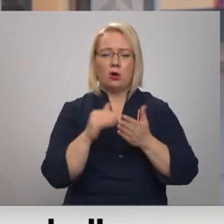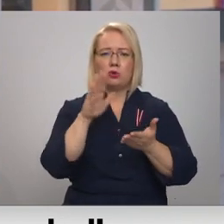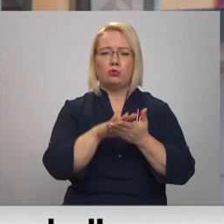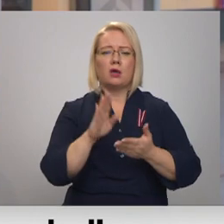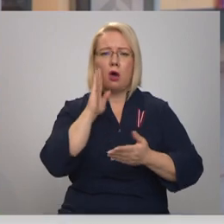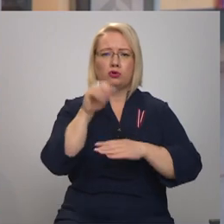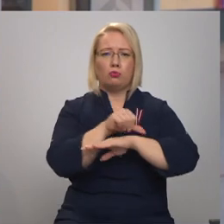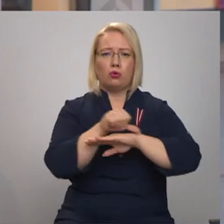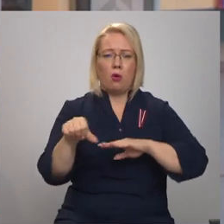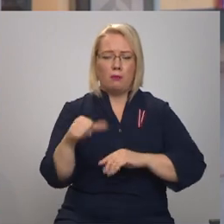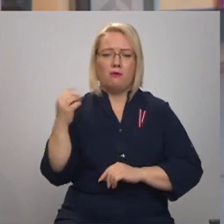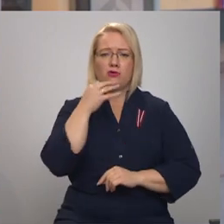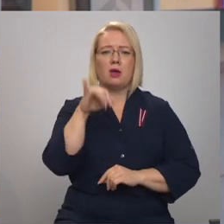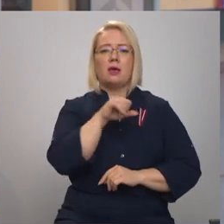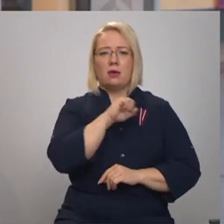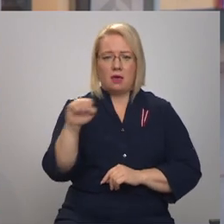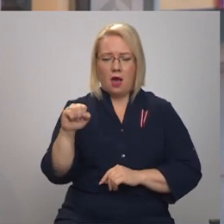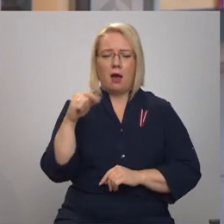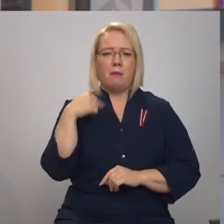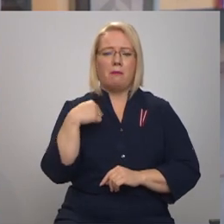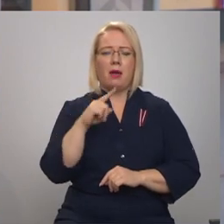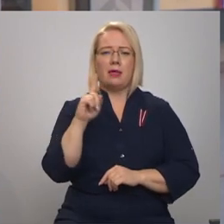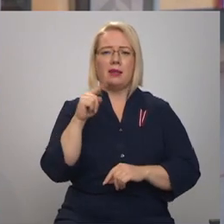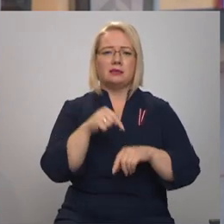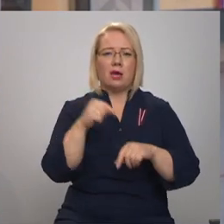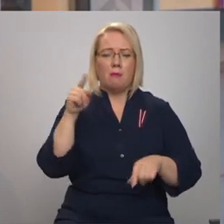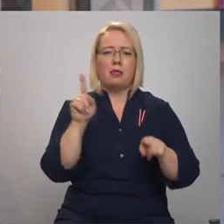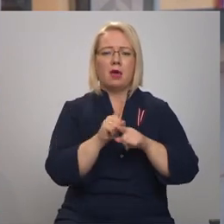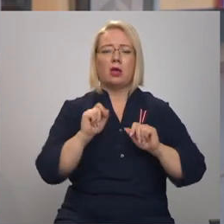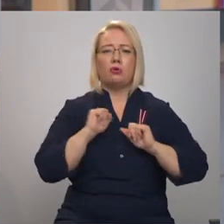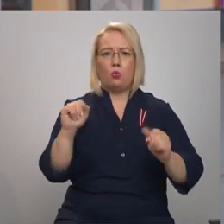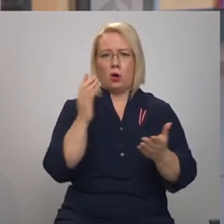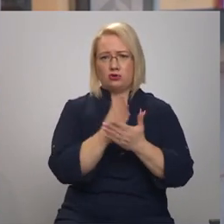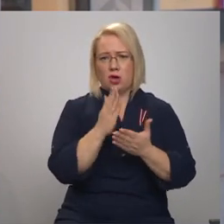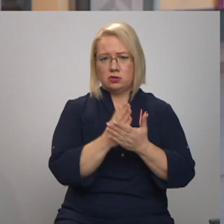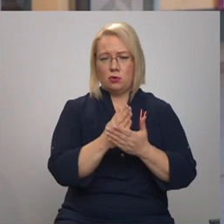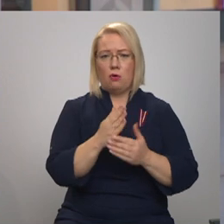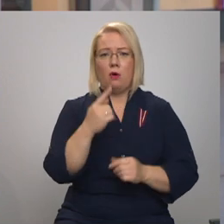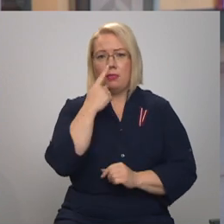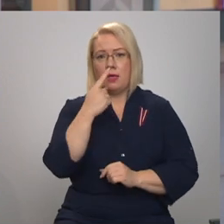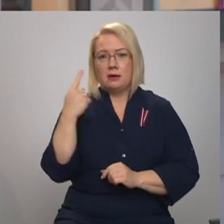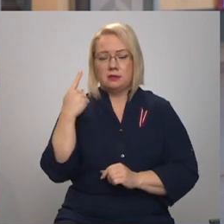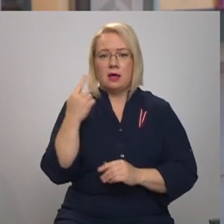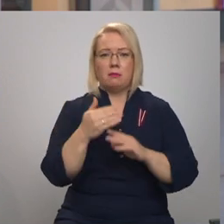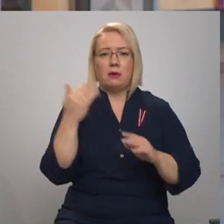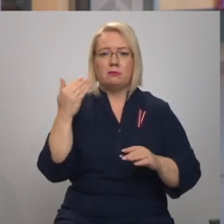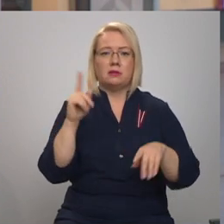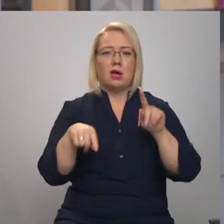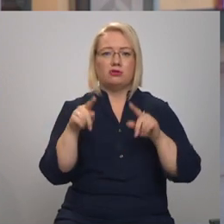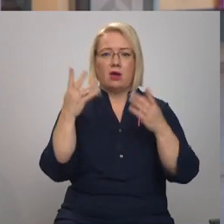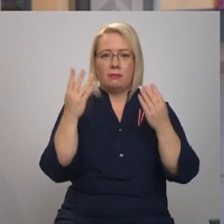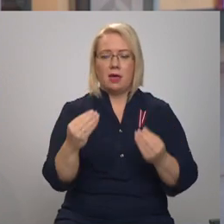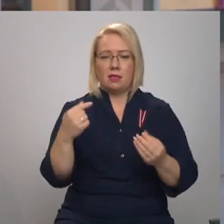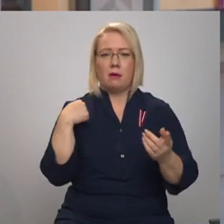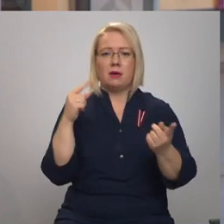man ir šāda sajūta un ne tikai sajūta, es esmu droši par to. Nesen, pirms dažām dienām es tikos